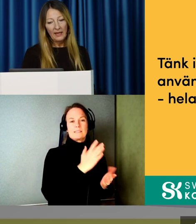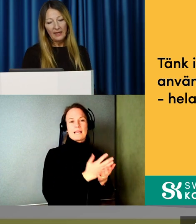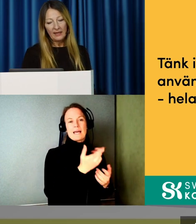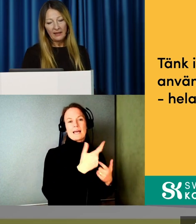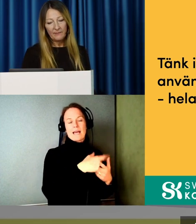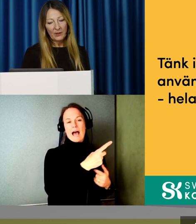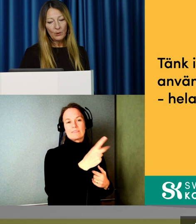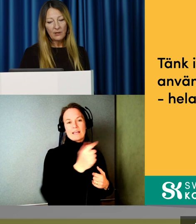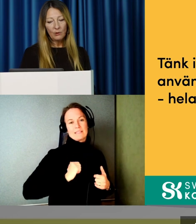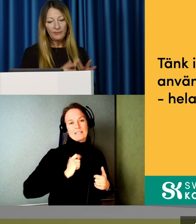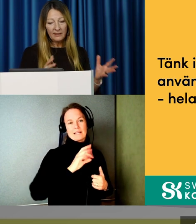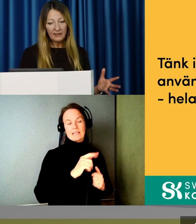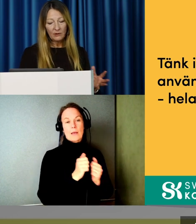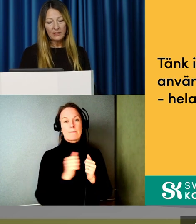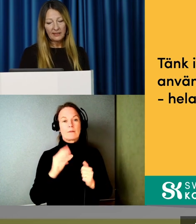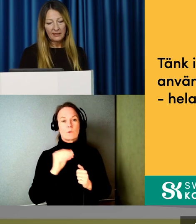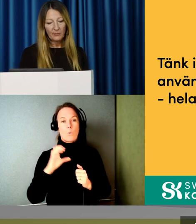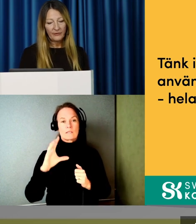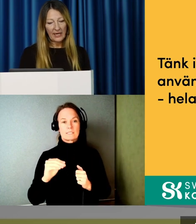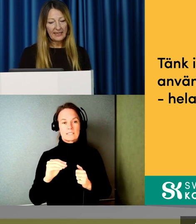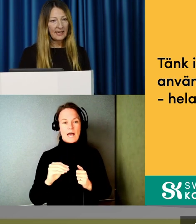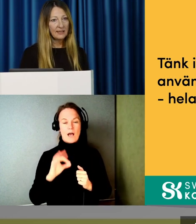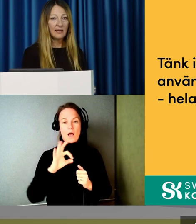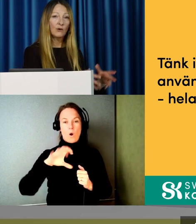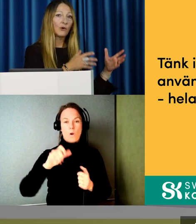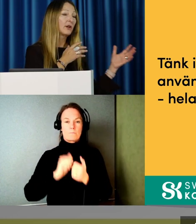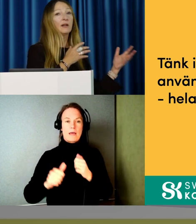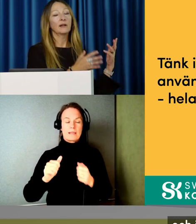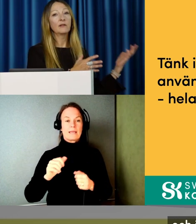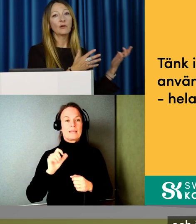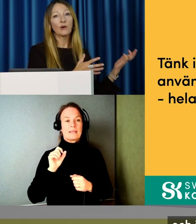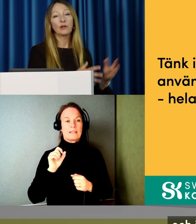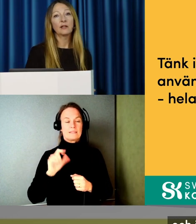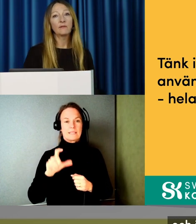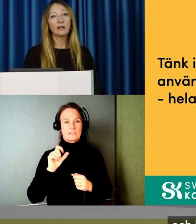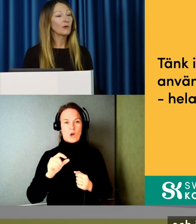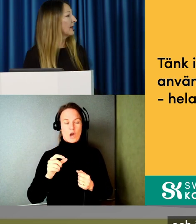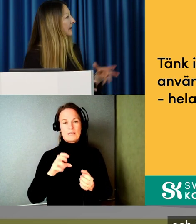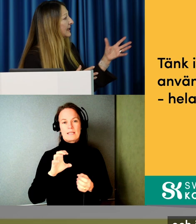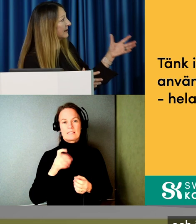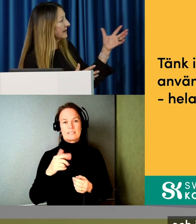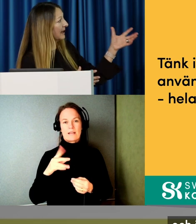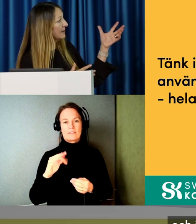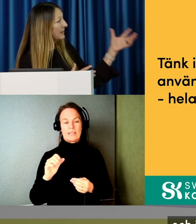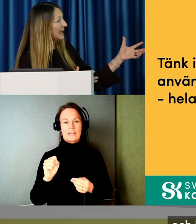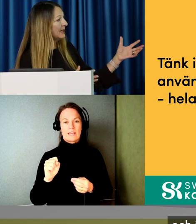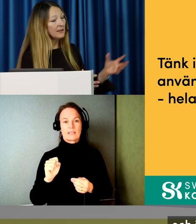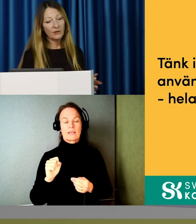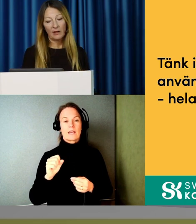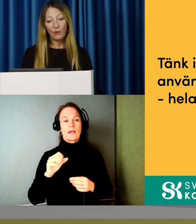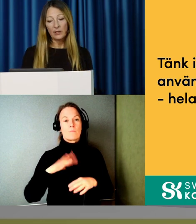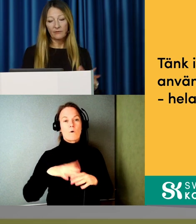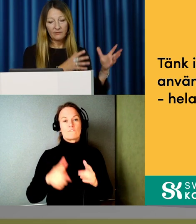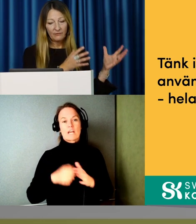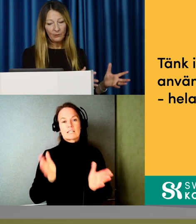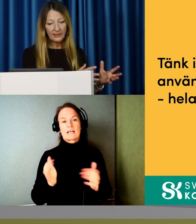Åsa Holmberg är digital strateg på Försäkringskassan. Och jag har via kontakter hittat den här bilden.